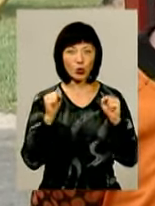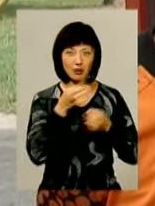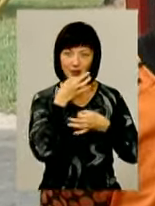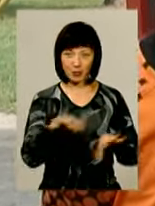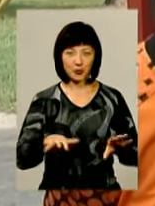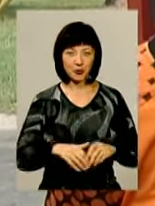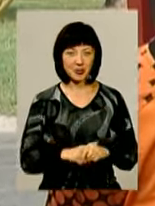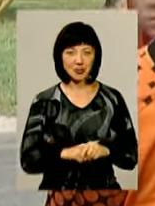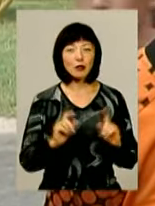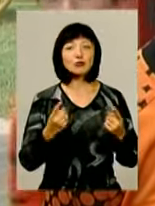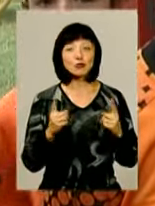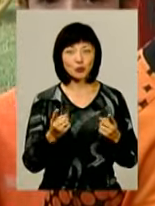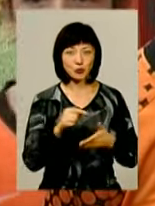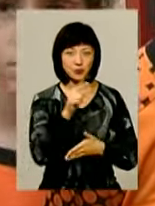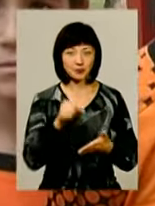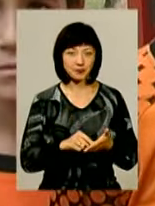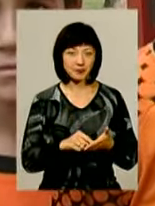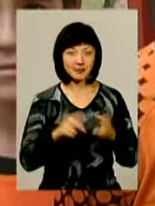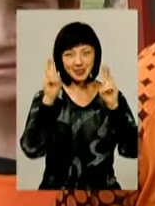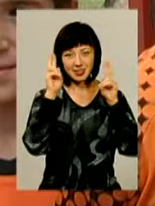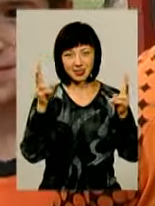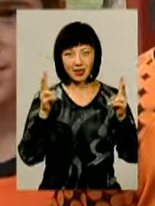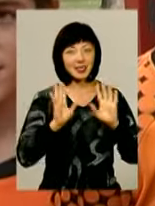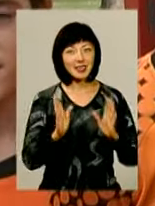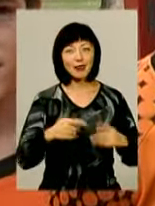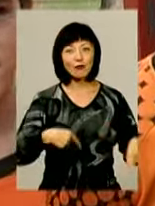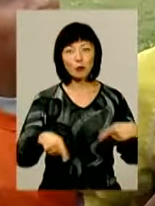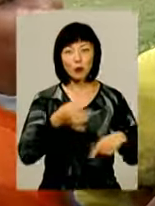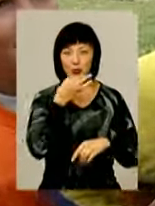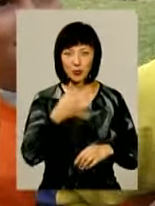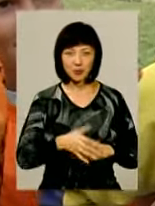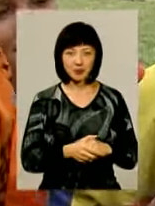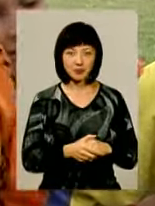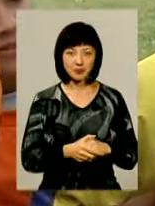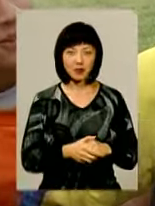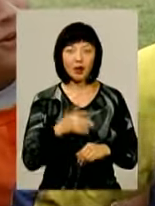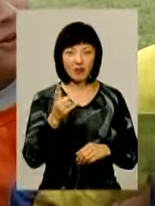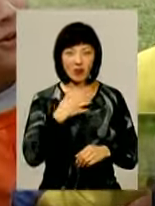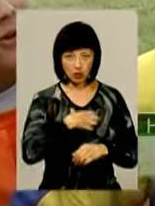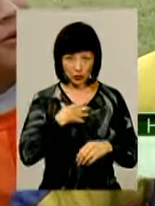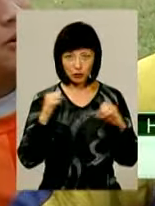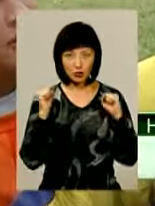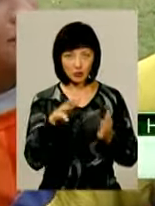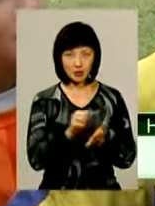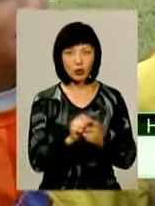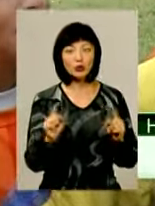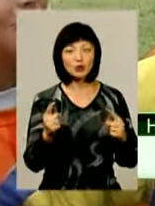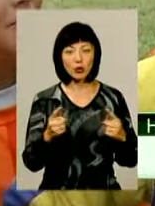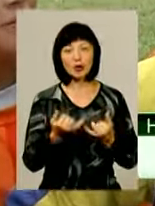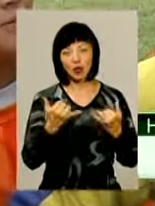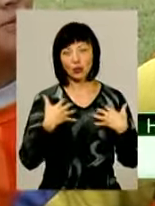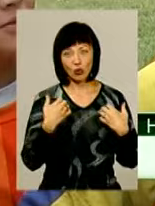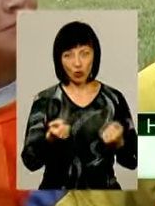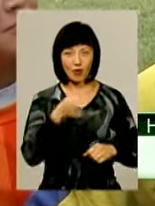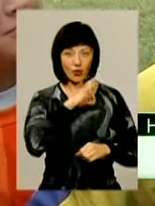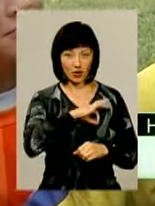подобається. чому так? Не знаю, мені тільки вутбол подобається. А не важливо спортом займатися? Так. Для здоров'я,